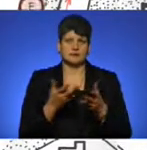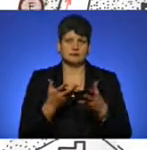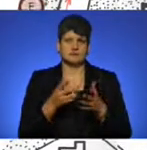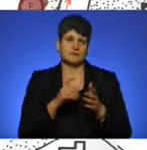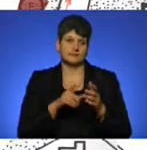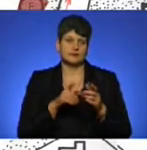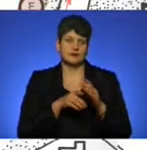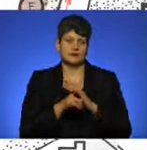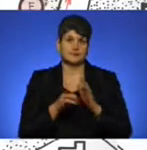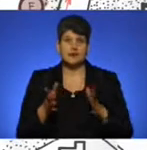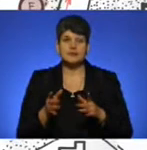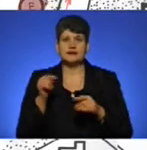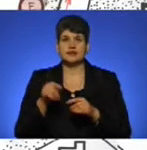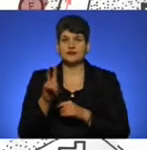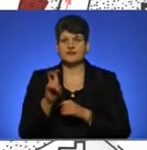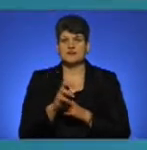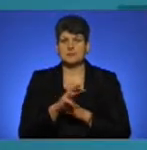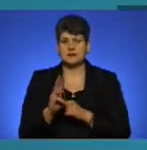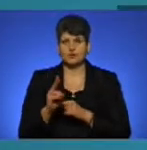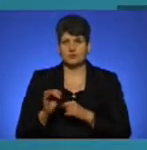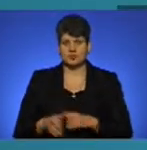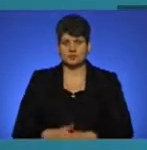матеріалів – 1200 метрів кубічних.